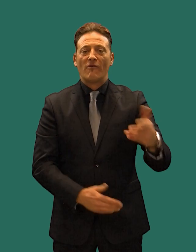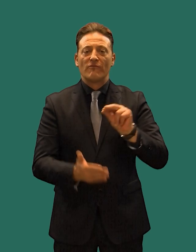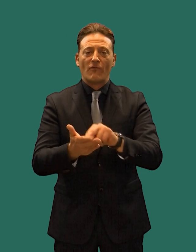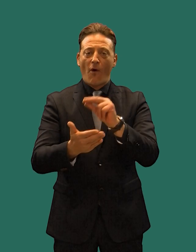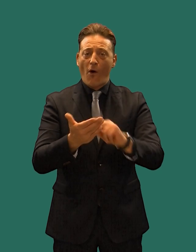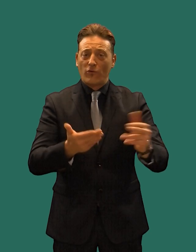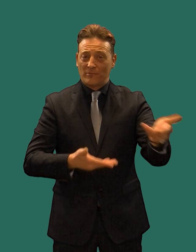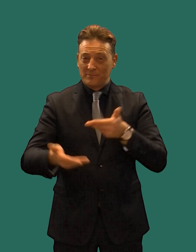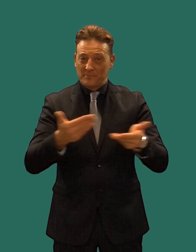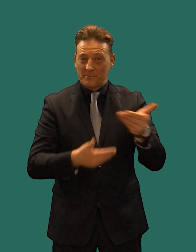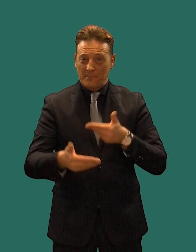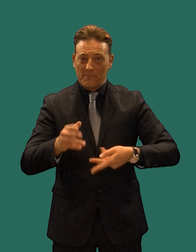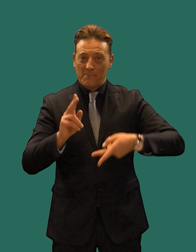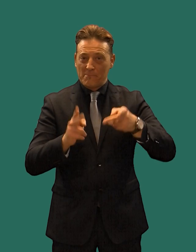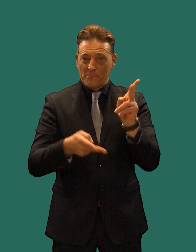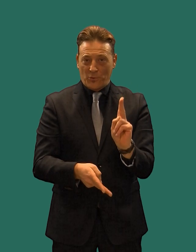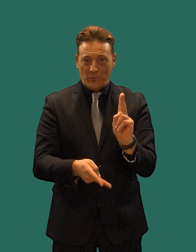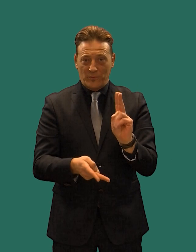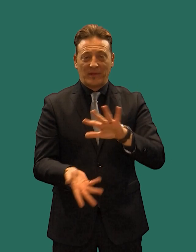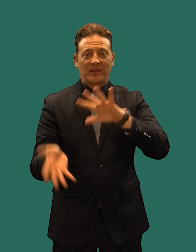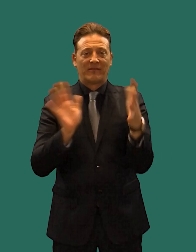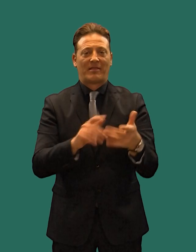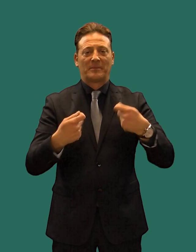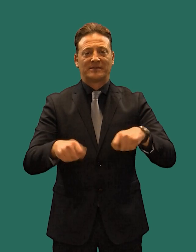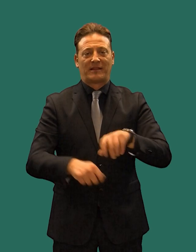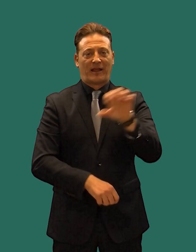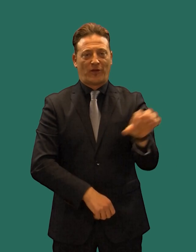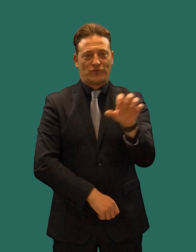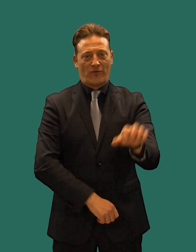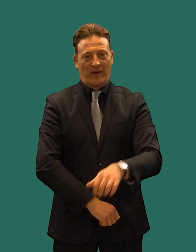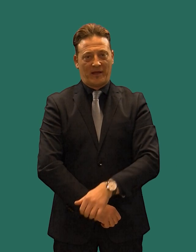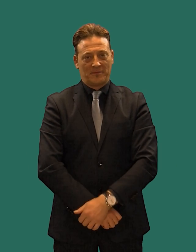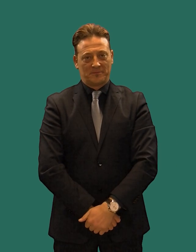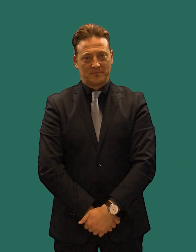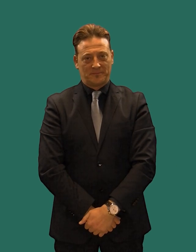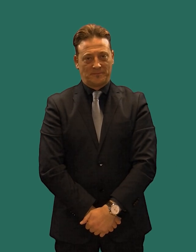Diventa presidente della regione chi ottiene il maggior numero di voti.